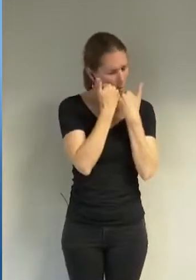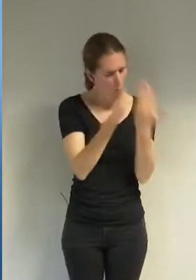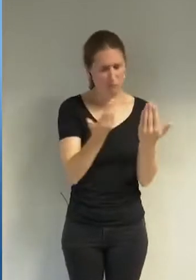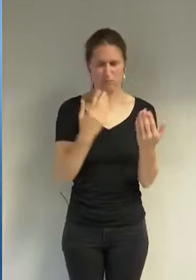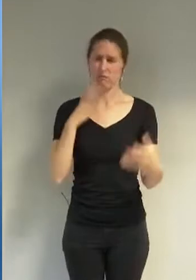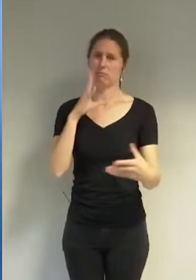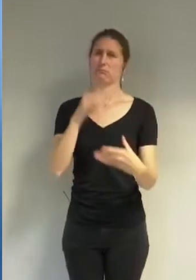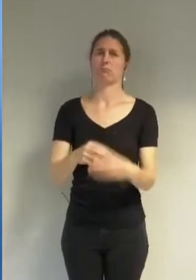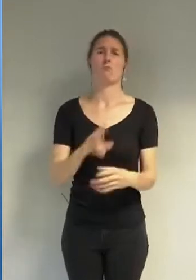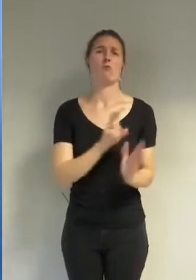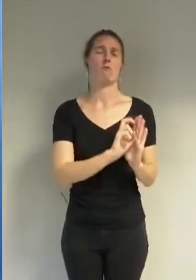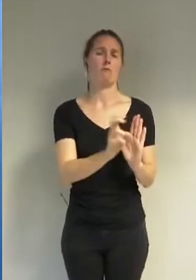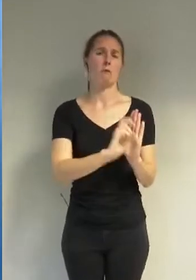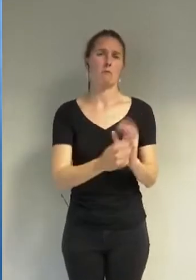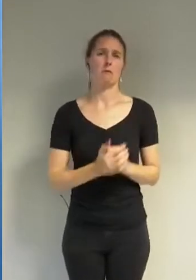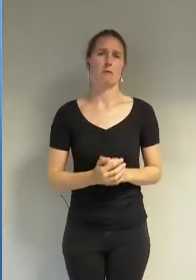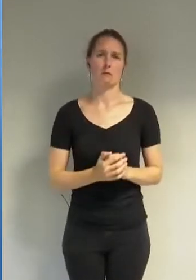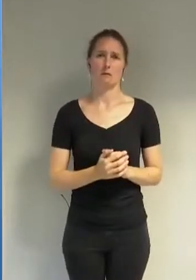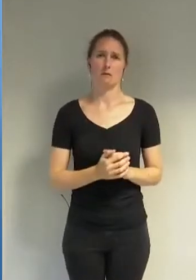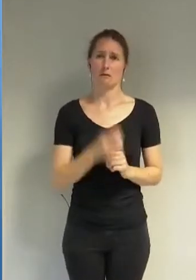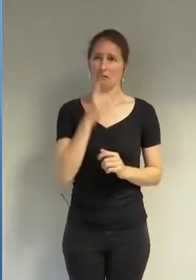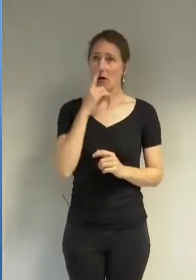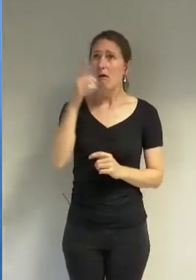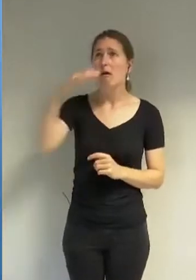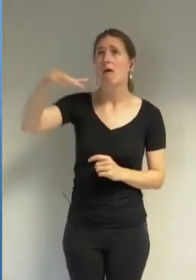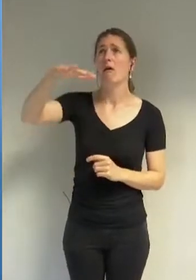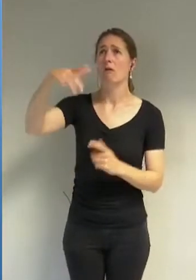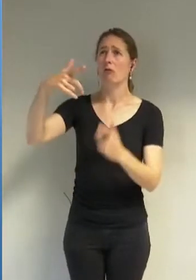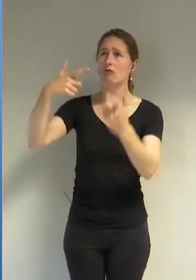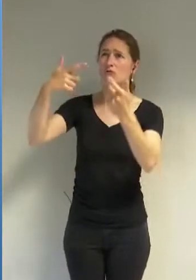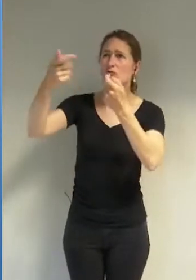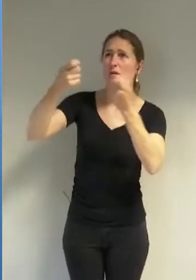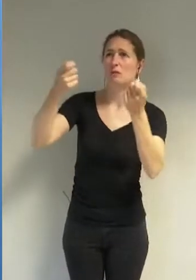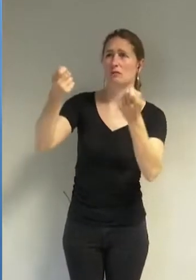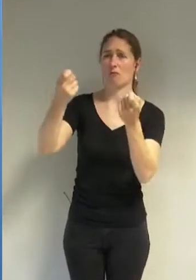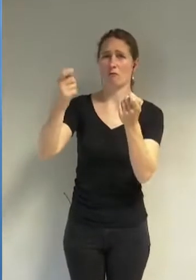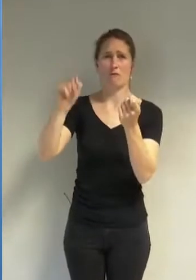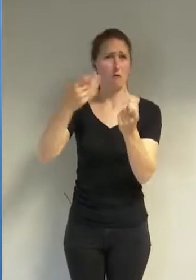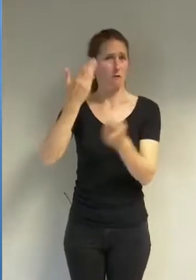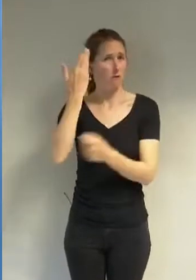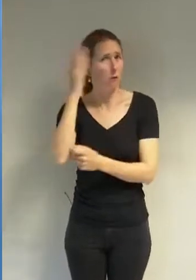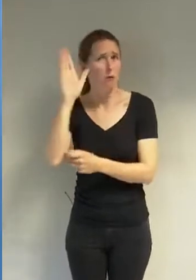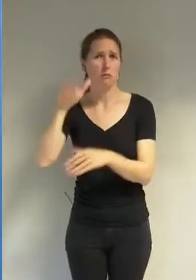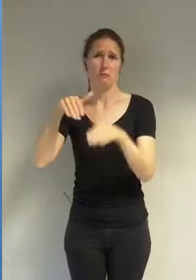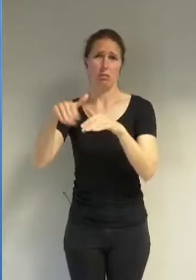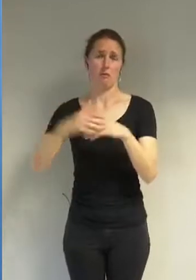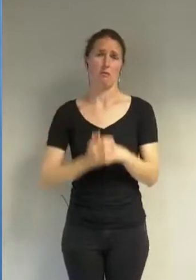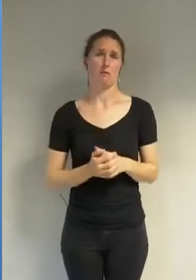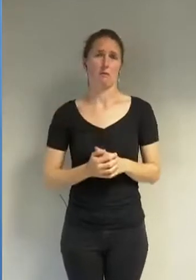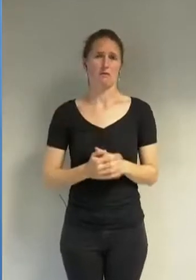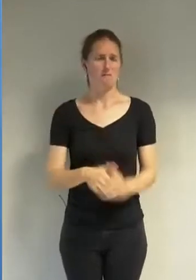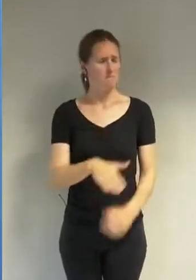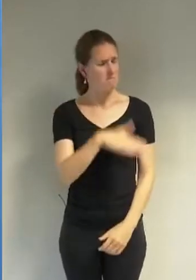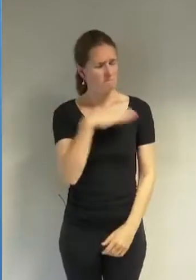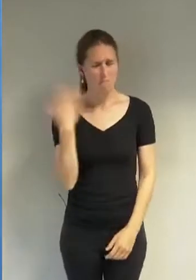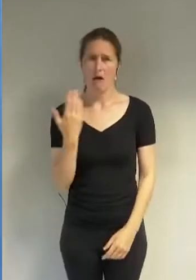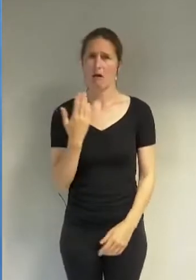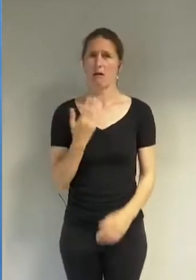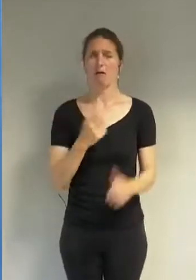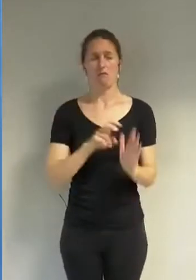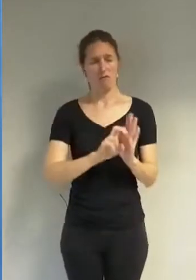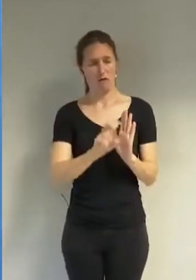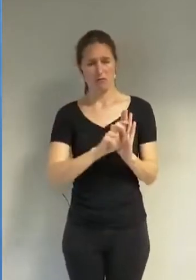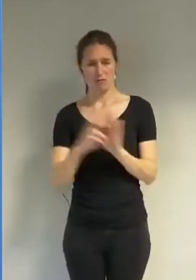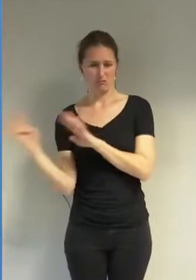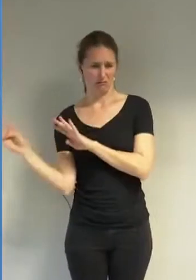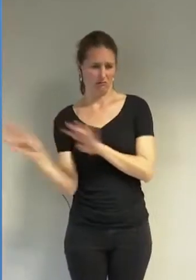avec le sentiment de subir une gestion qui devrait être tout autre. Marre que la ville soit sur le